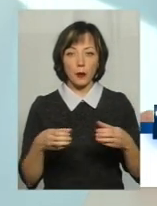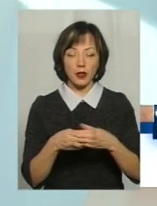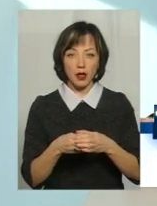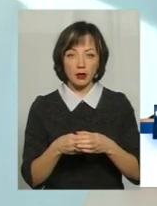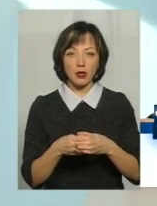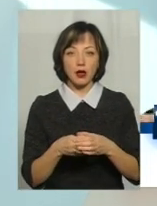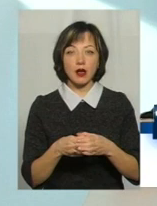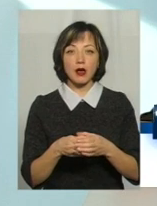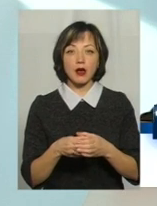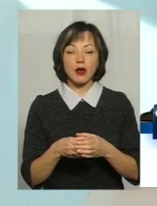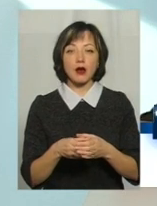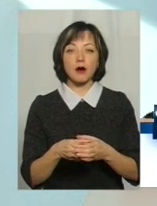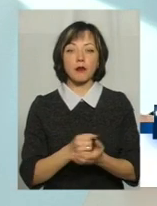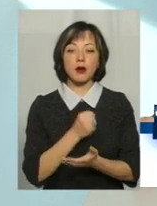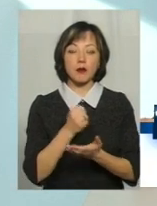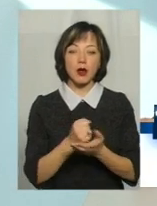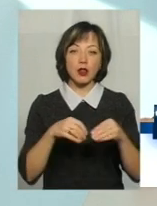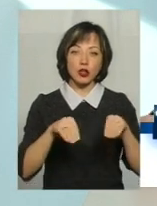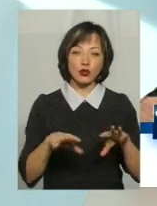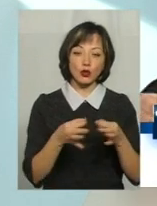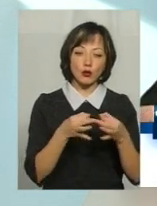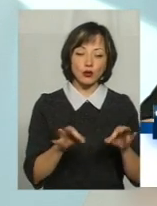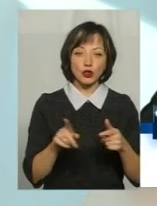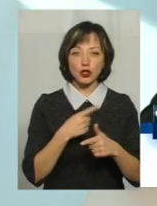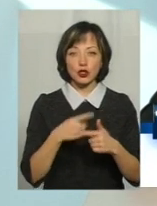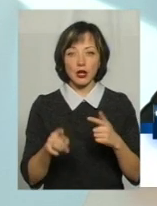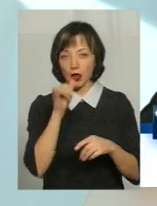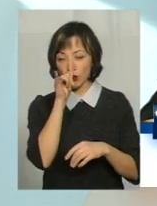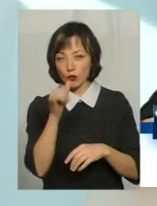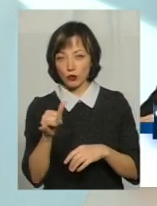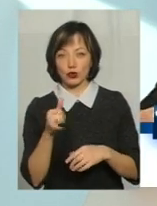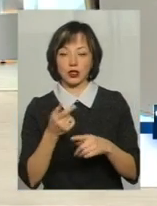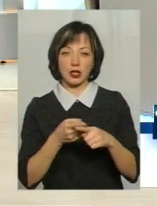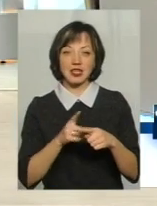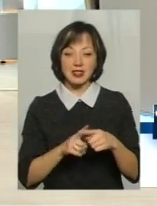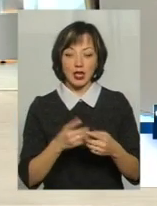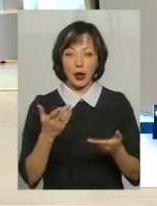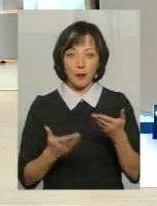приймали рішення щодо допущення чи не допущення. Якби все з перелічених мною